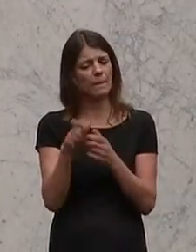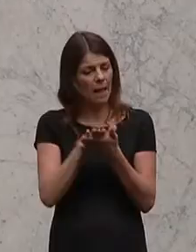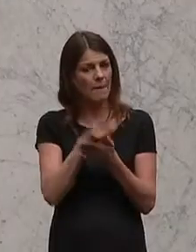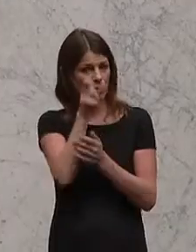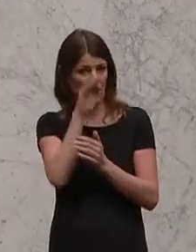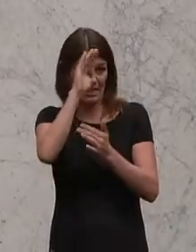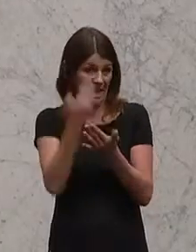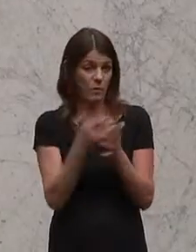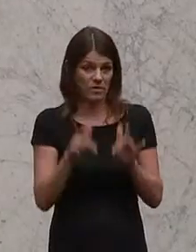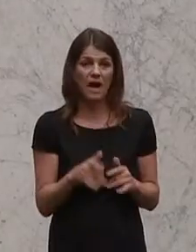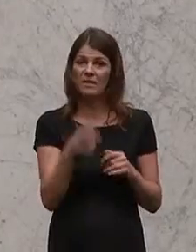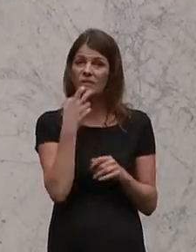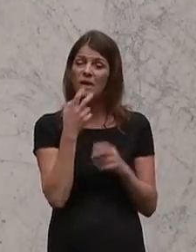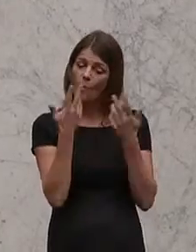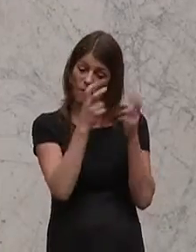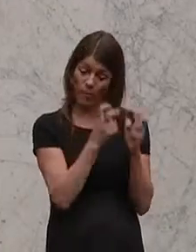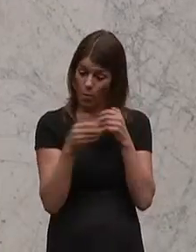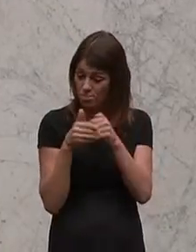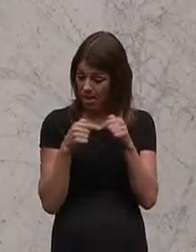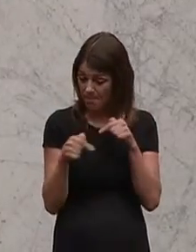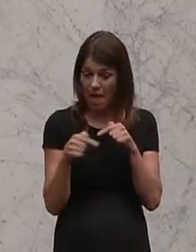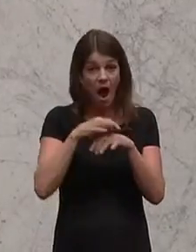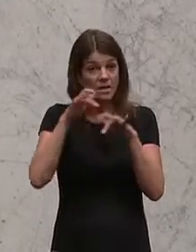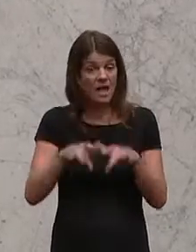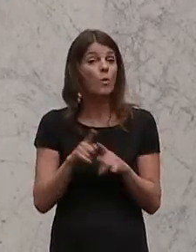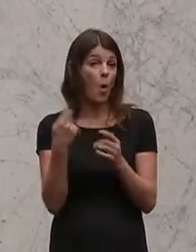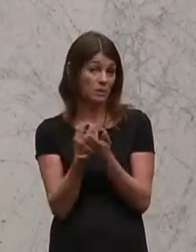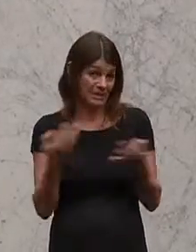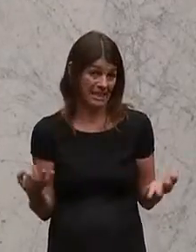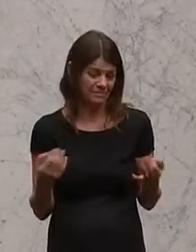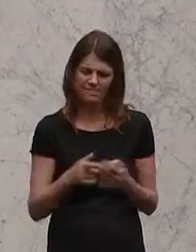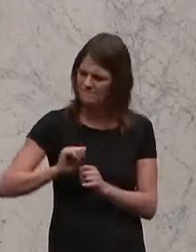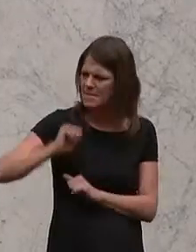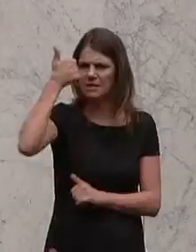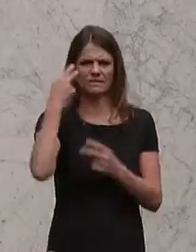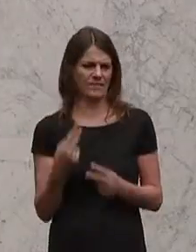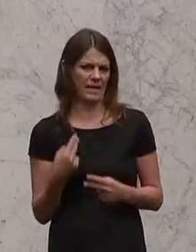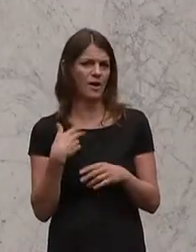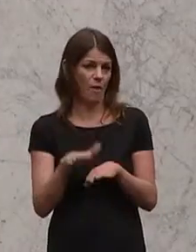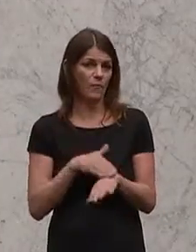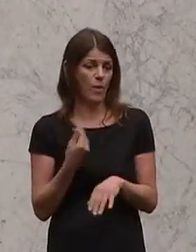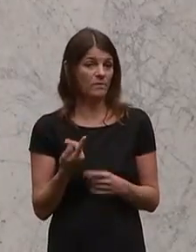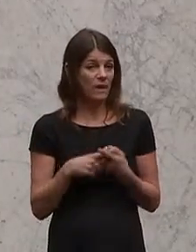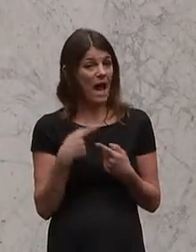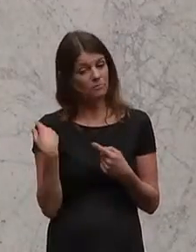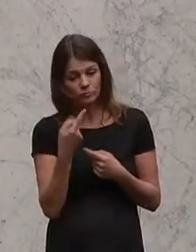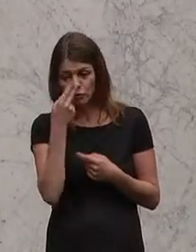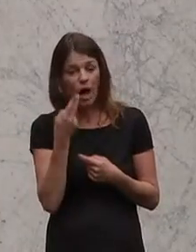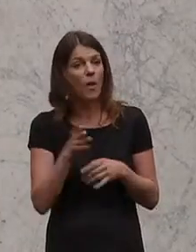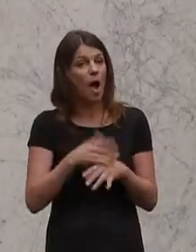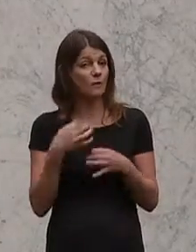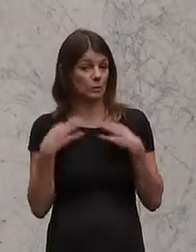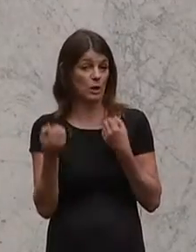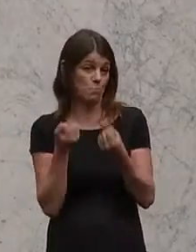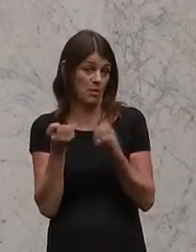Das möglichst wohnortsnahe und vor allem auch kostenlos, ich denke mir, das ist die oberste Priorität von Gesundheitspolitikerinnen und Politikern.